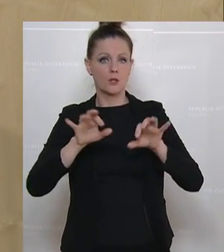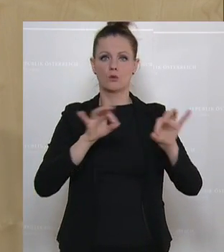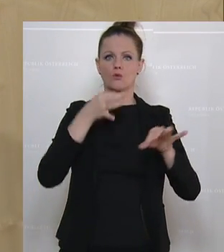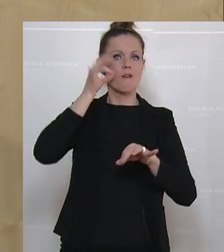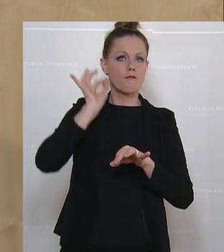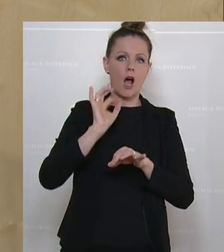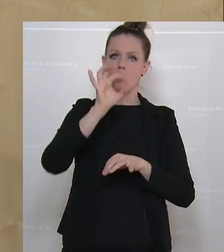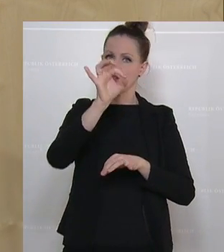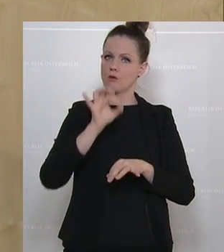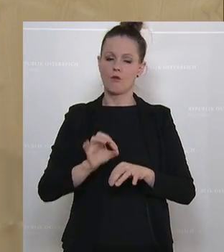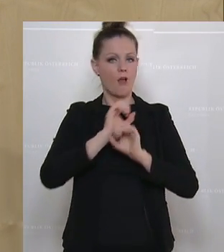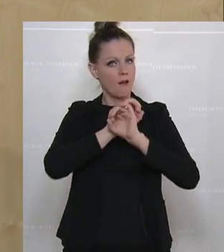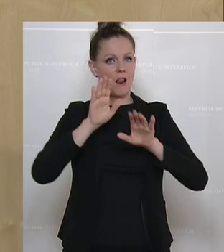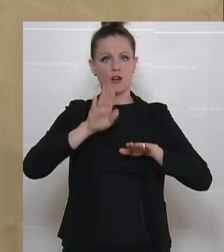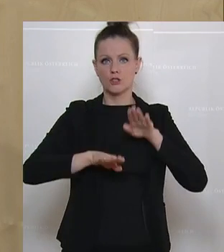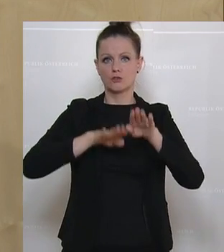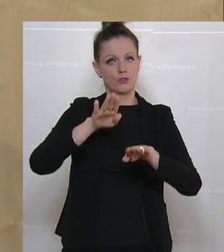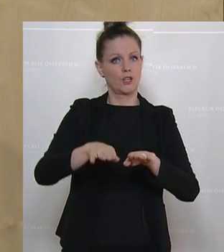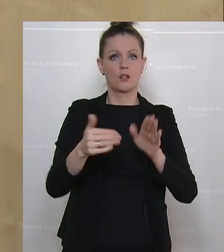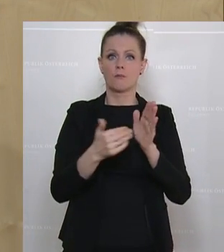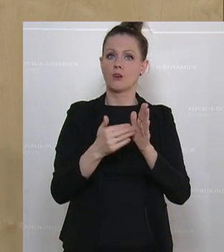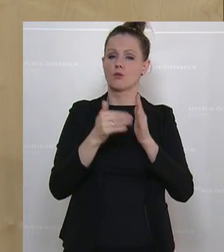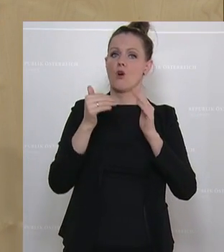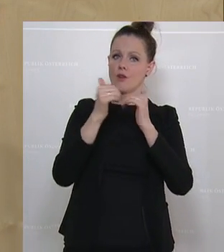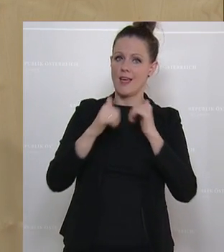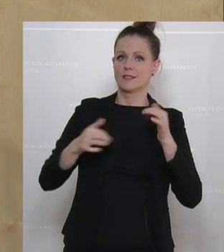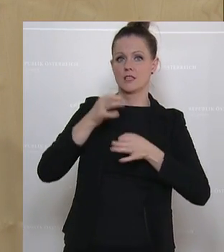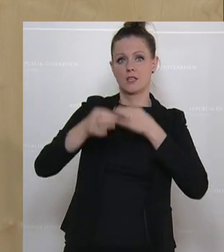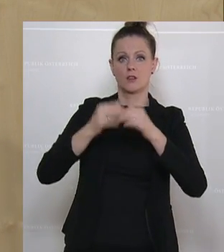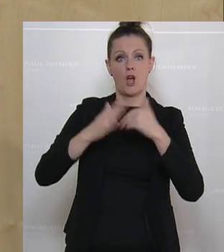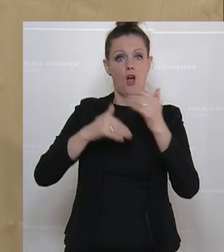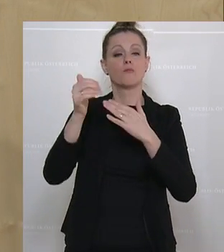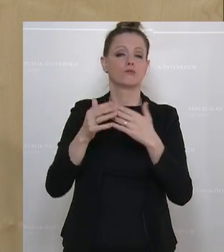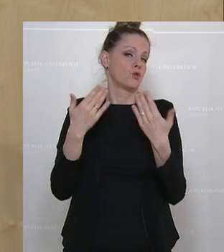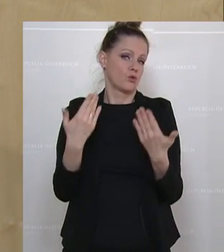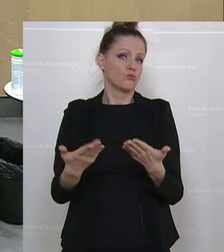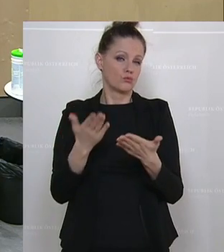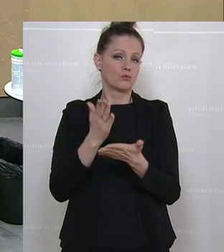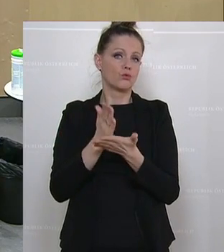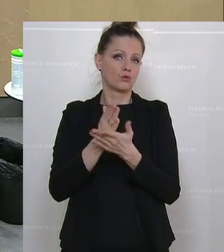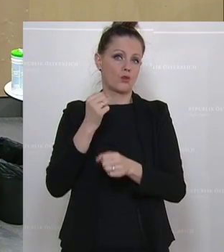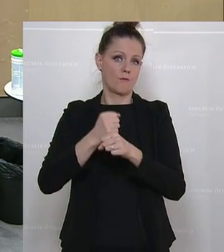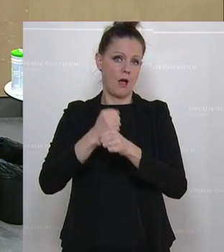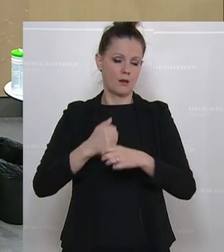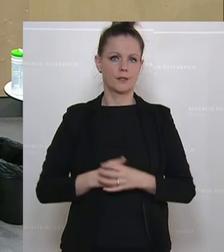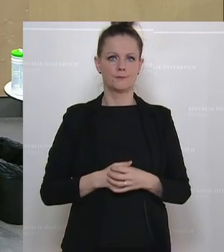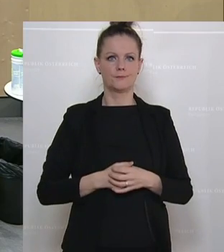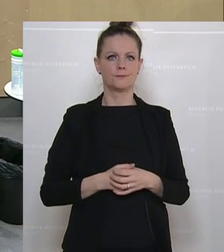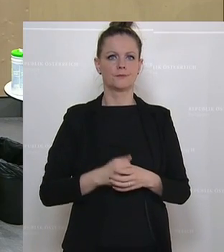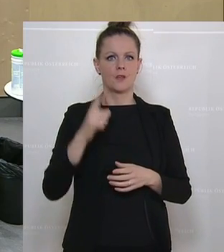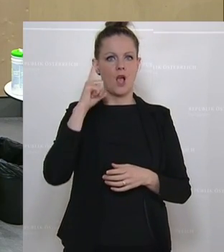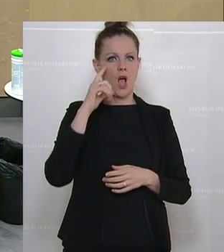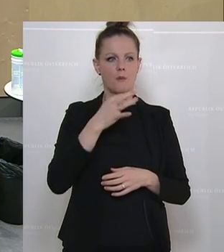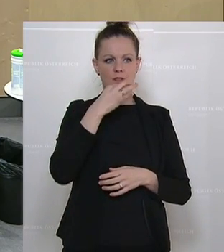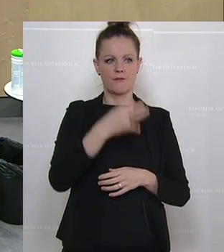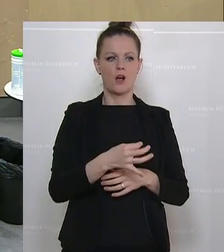Frauenquoten, klare Schritte setzt und eine eigene Strategie aufbaut. Und das ist auch in den letzten Monaten erfolgt. Die nächste Hauptfrage stellt